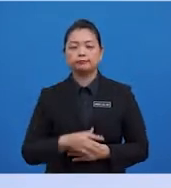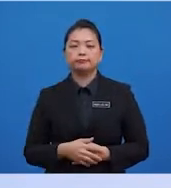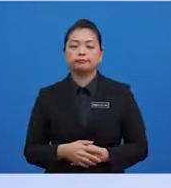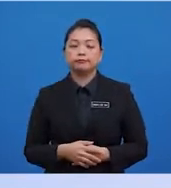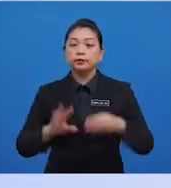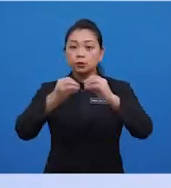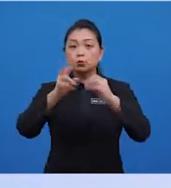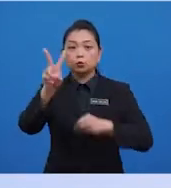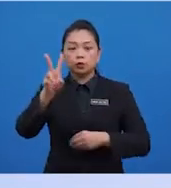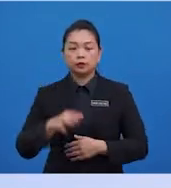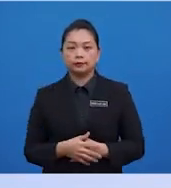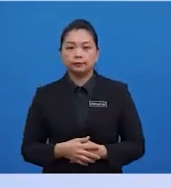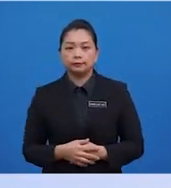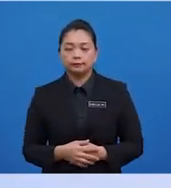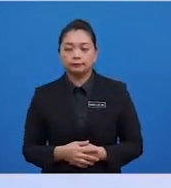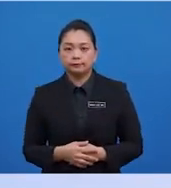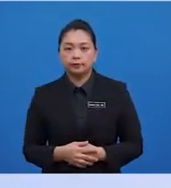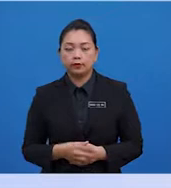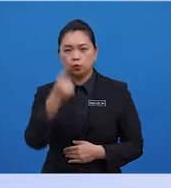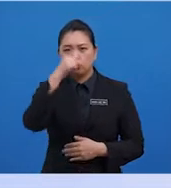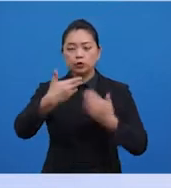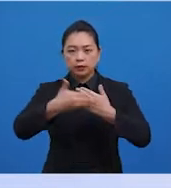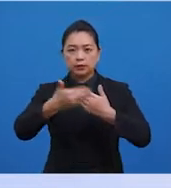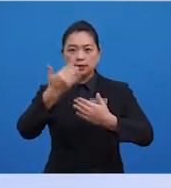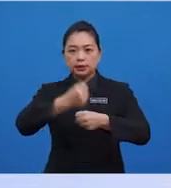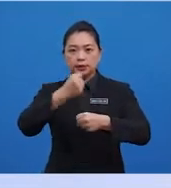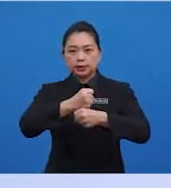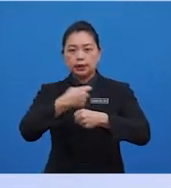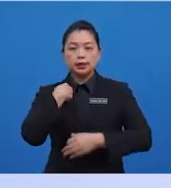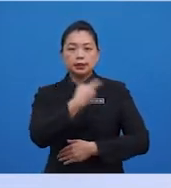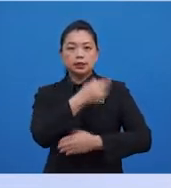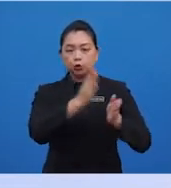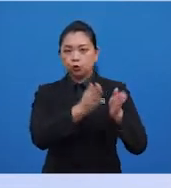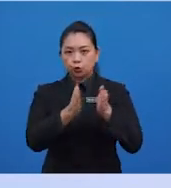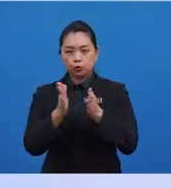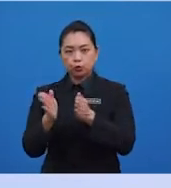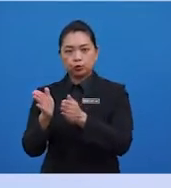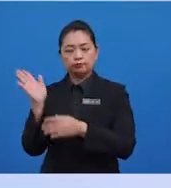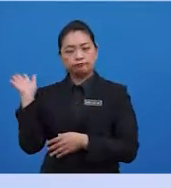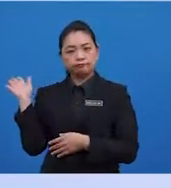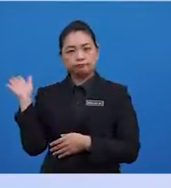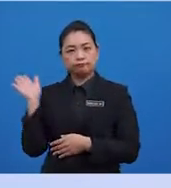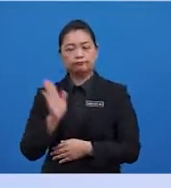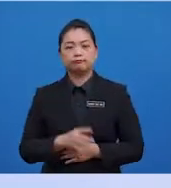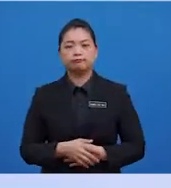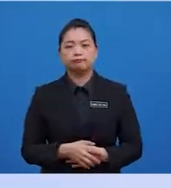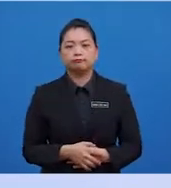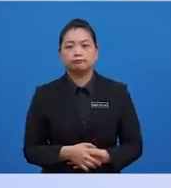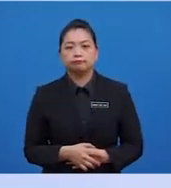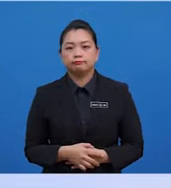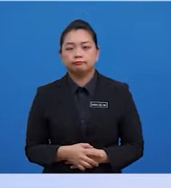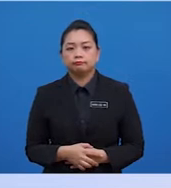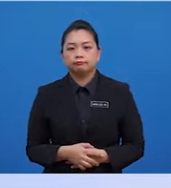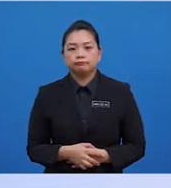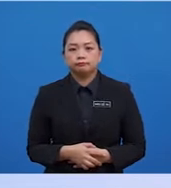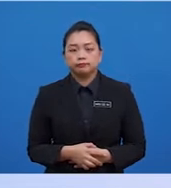Soalan 2. Untuk memudahkan kerja, kita susun cerapan ikut huruf. Buka